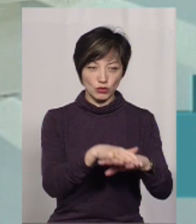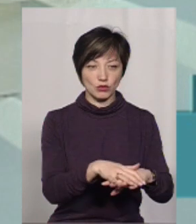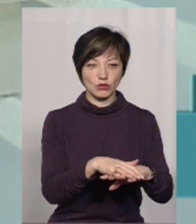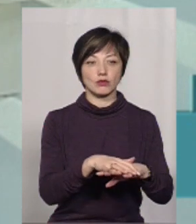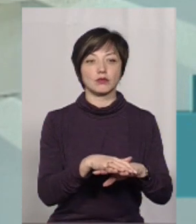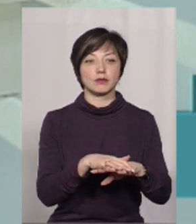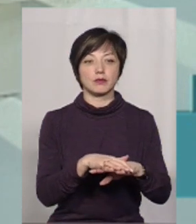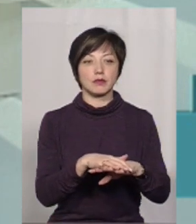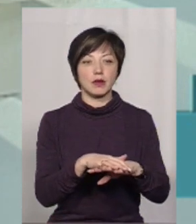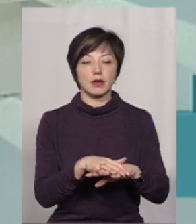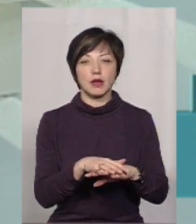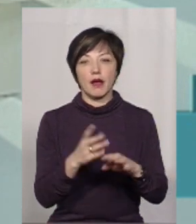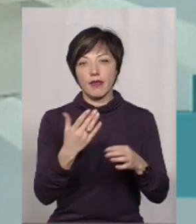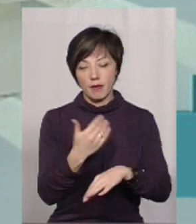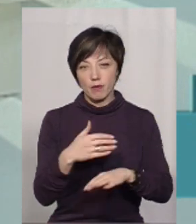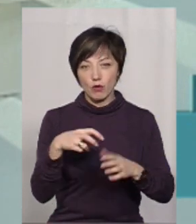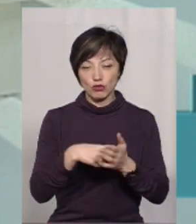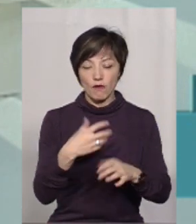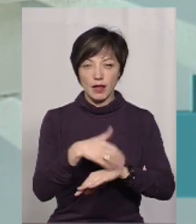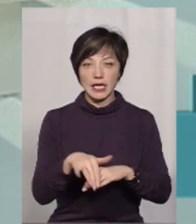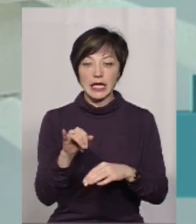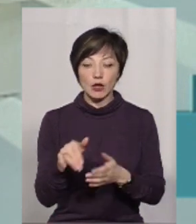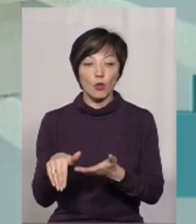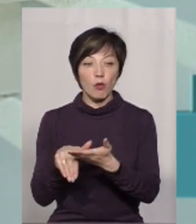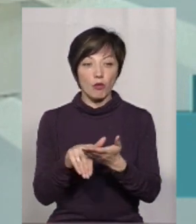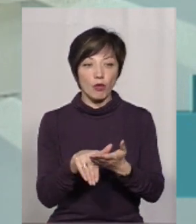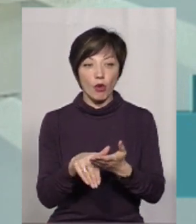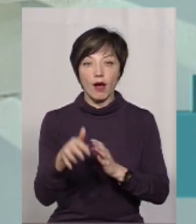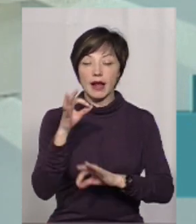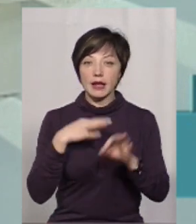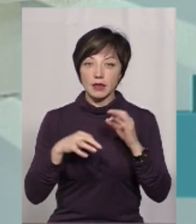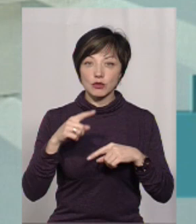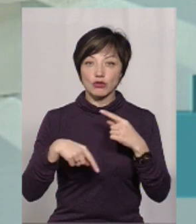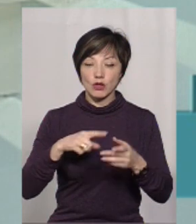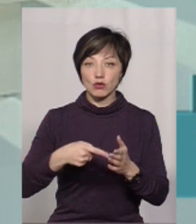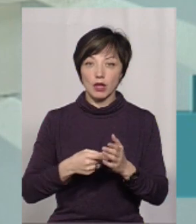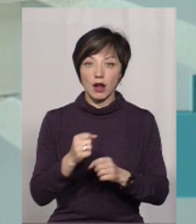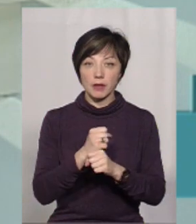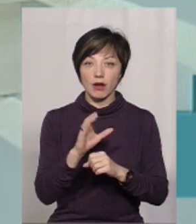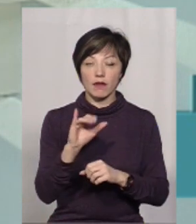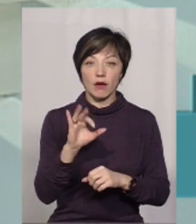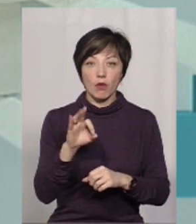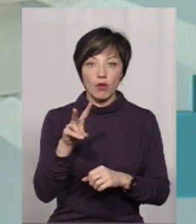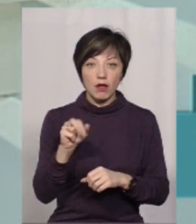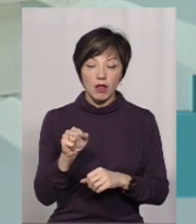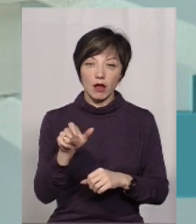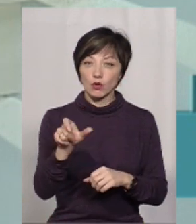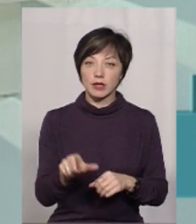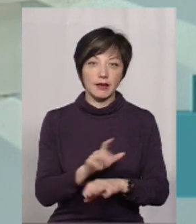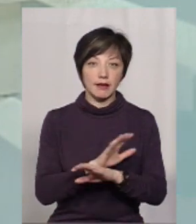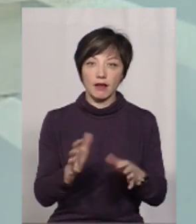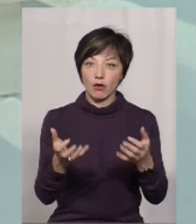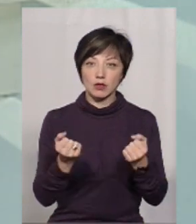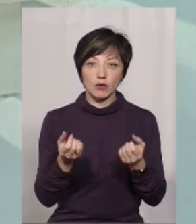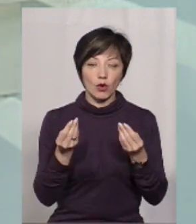на поштову адресу. І допомога ліками через комунальну аптеку ВІОГа. Тут людина не